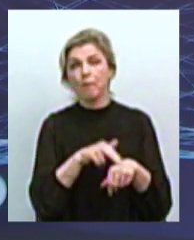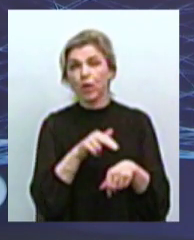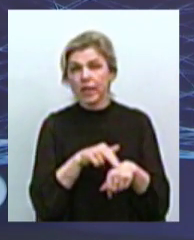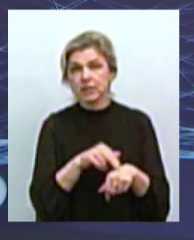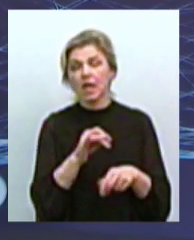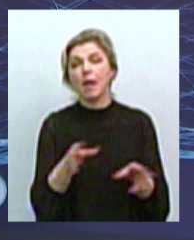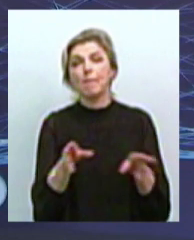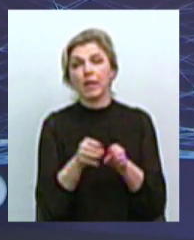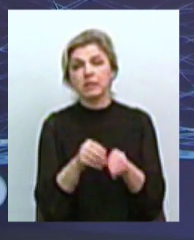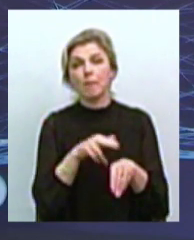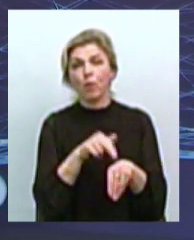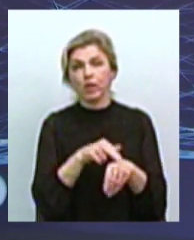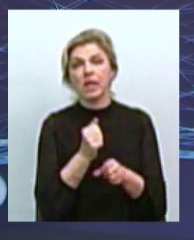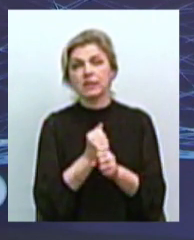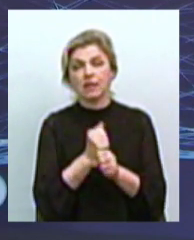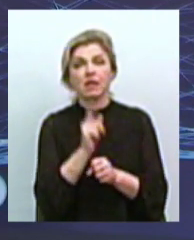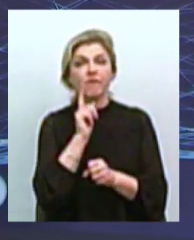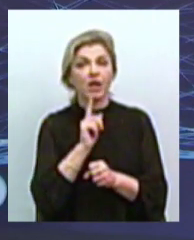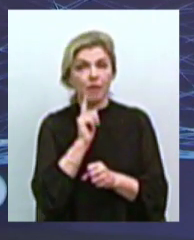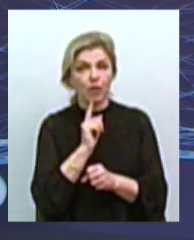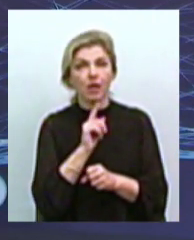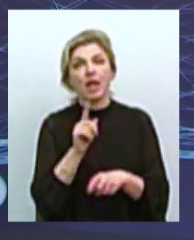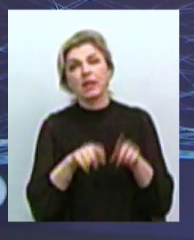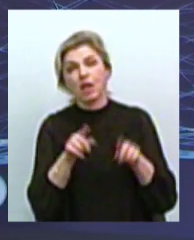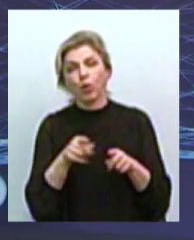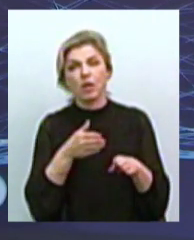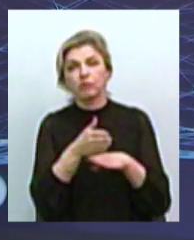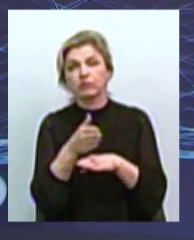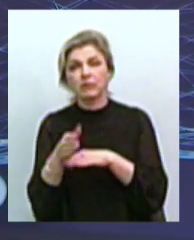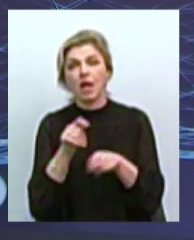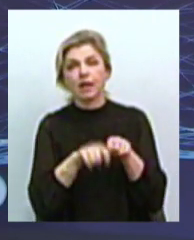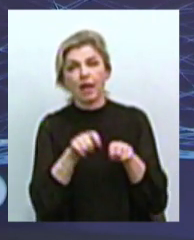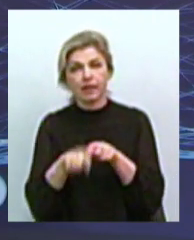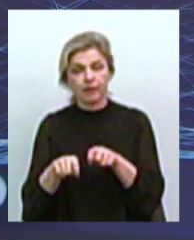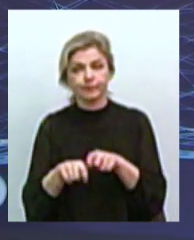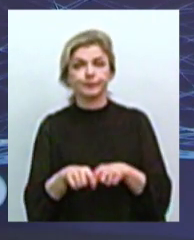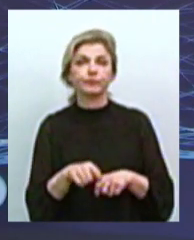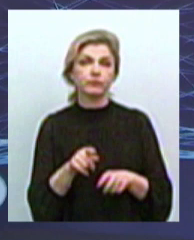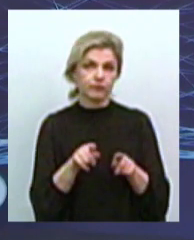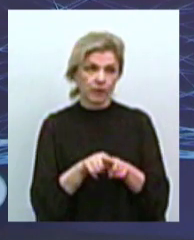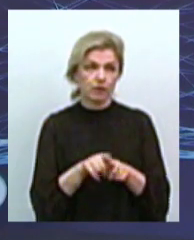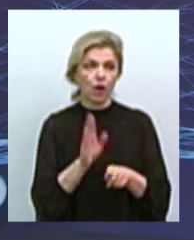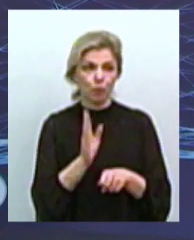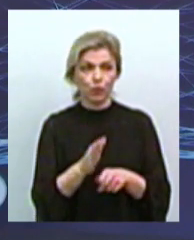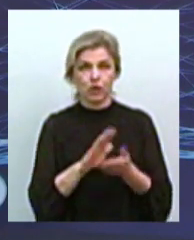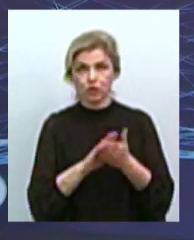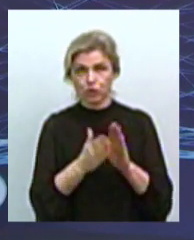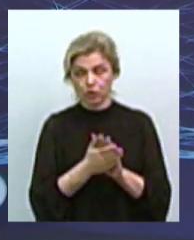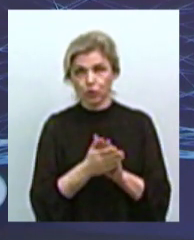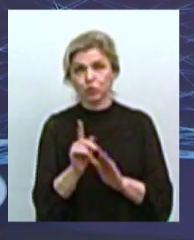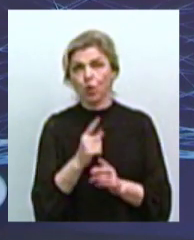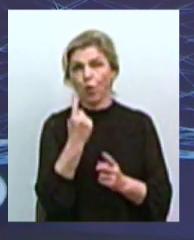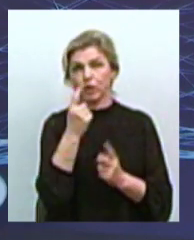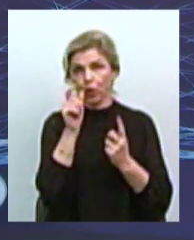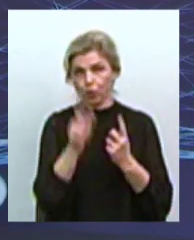і разом з поліцією створювали тимчасово, хоча б іноді якісь рейди, тому що якщо буде така адіозна ситуація, коли принаймні одна